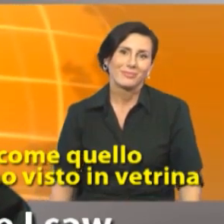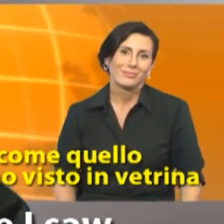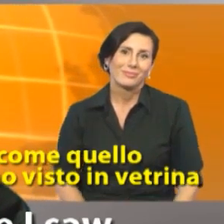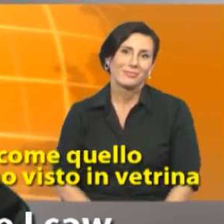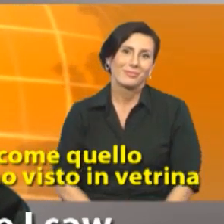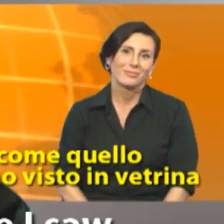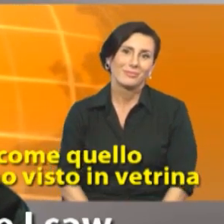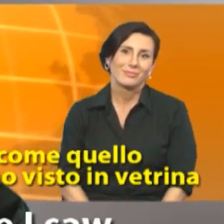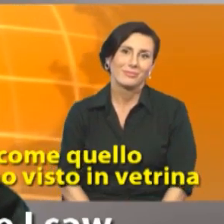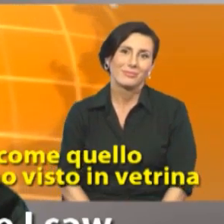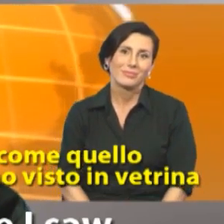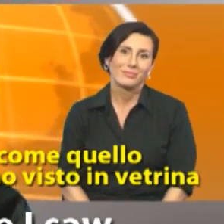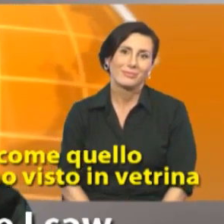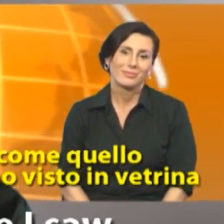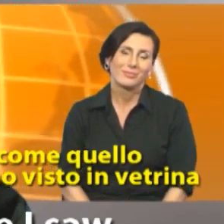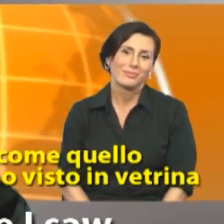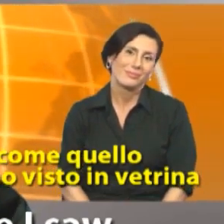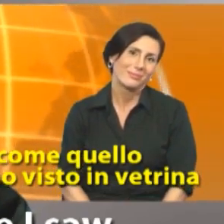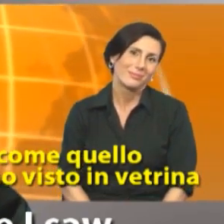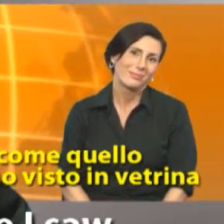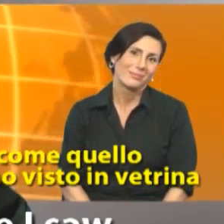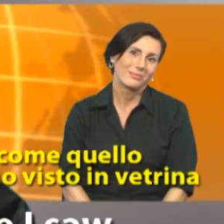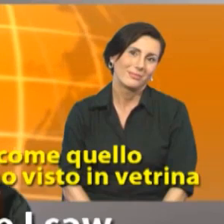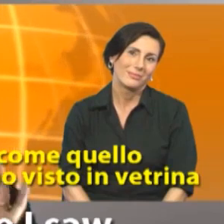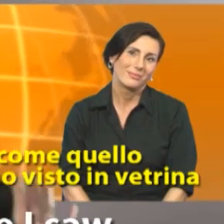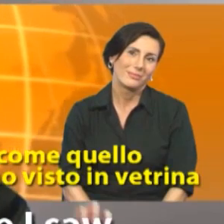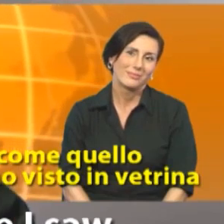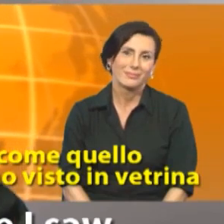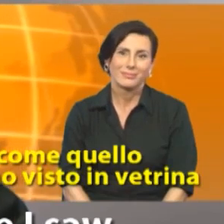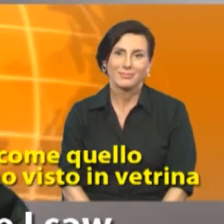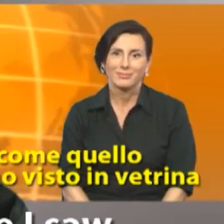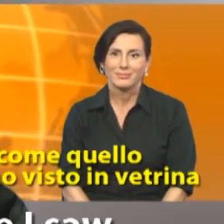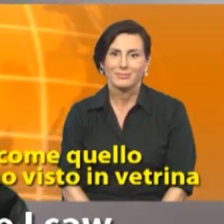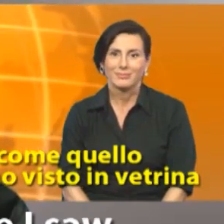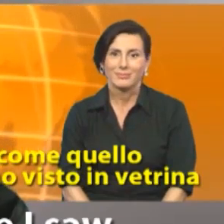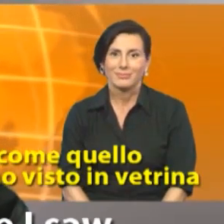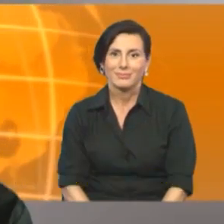I saw in the window just like I saw in the window